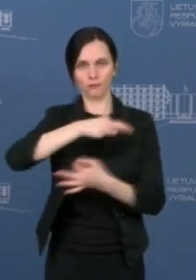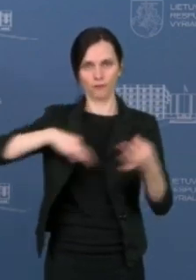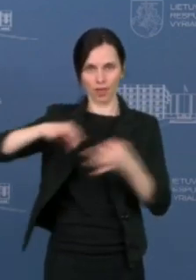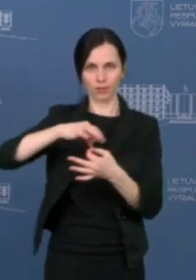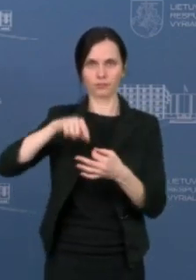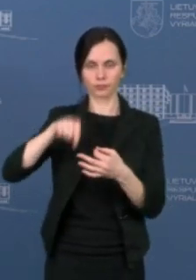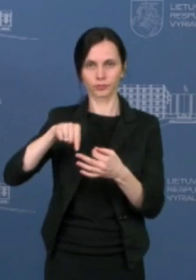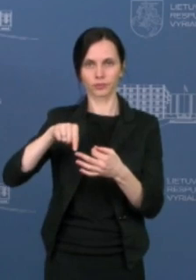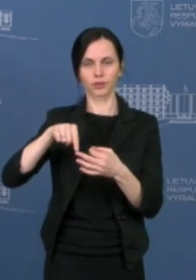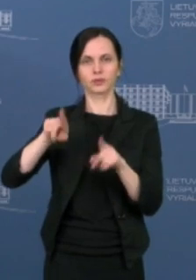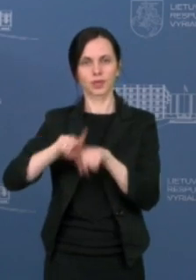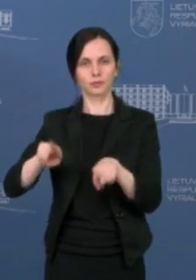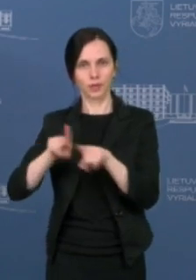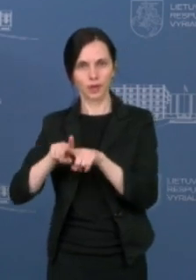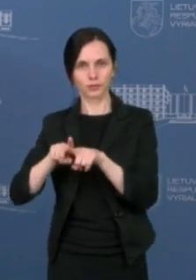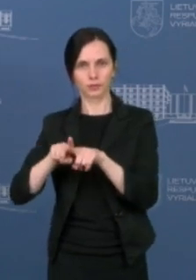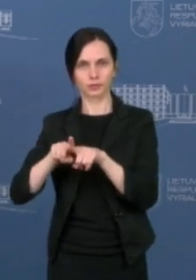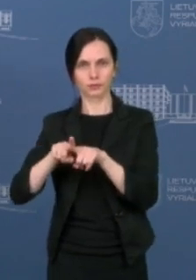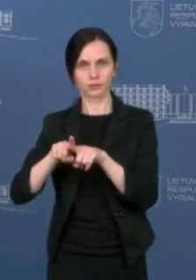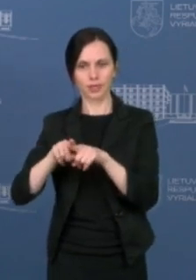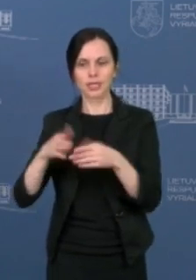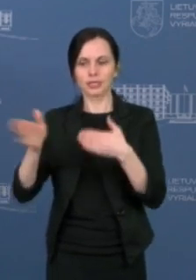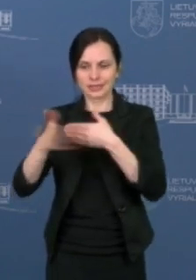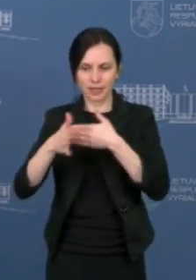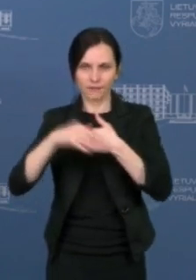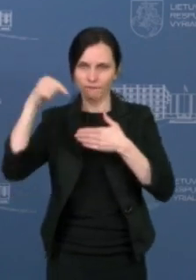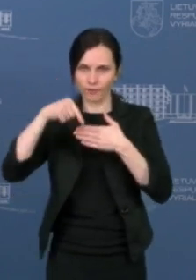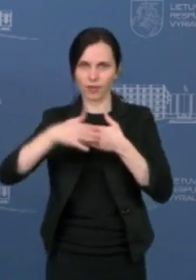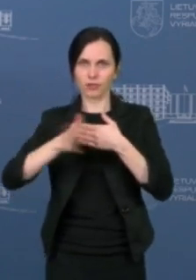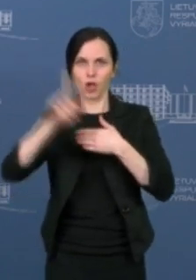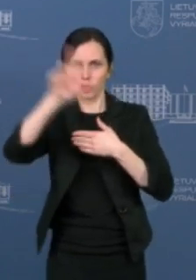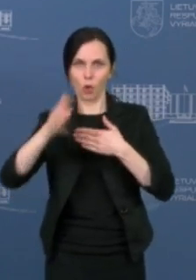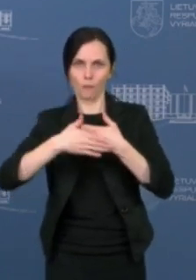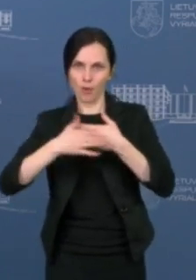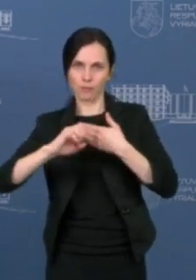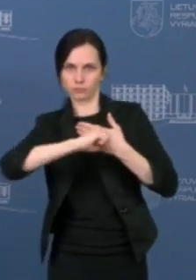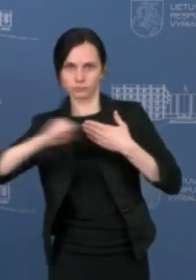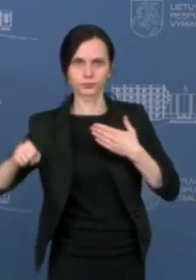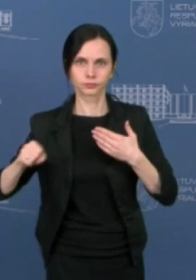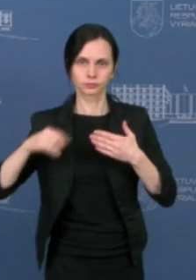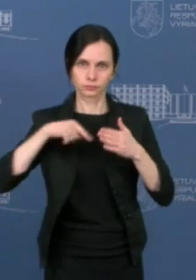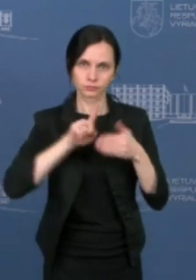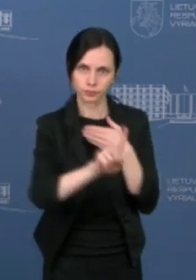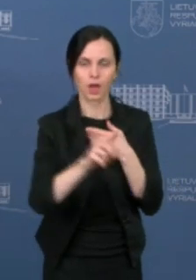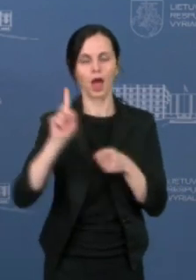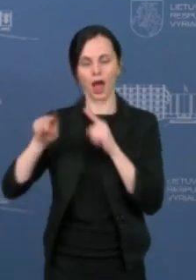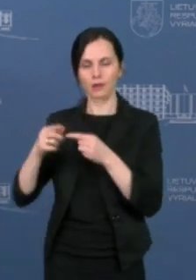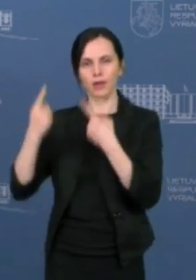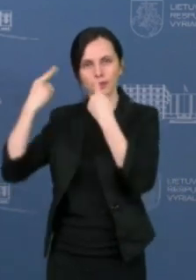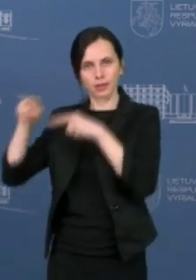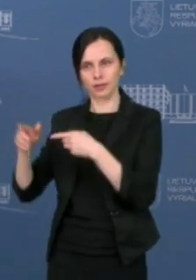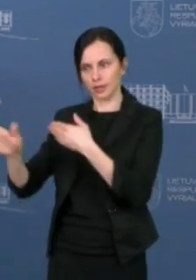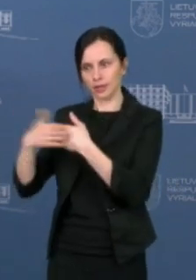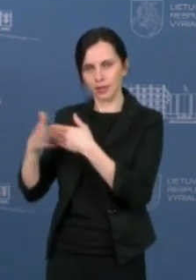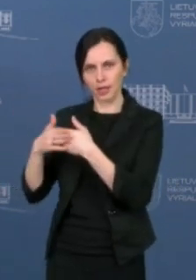metrų, ir turintiems tiesioginį jėjimą iš lauko arba atskirą jėjimą, kuriuo